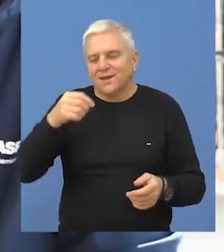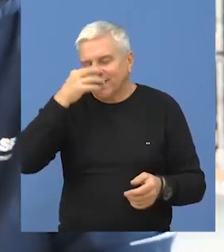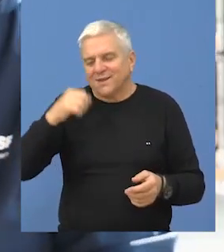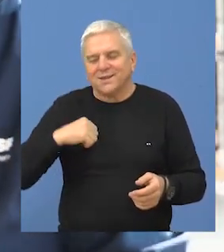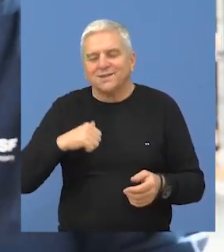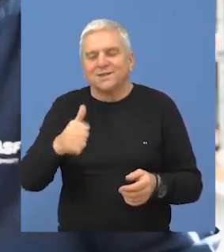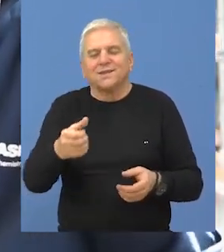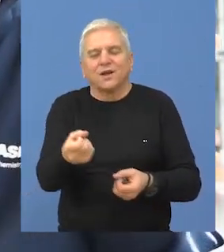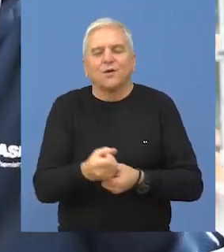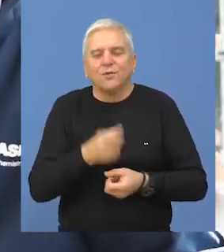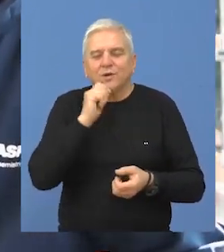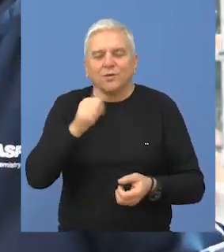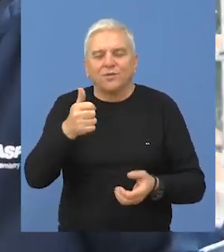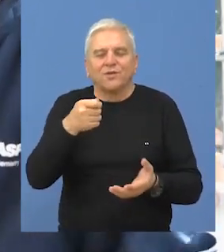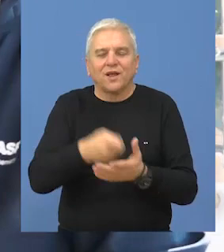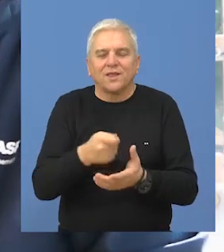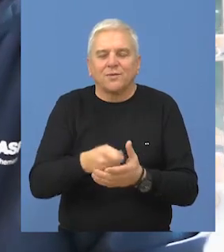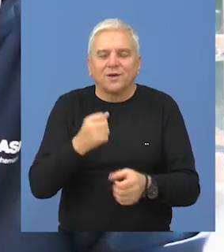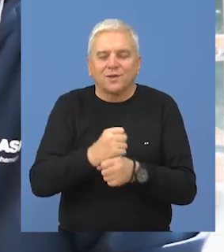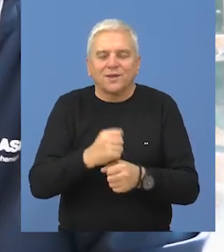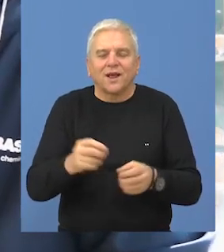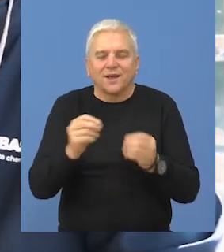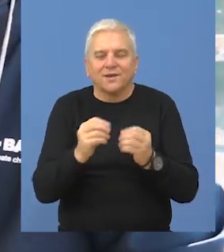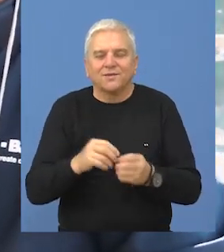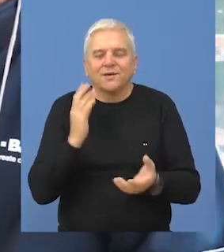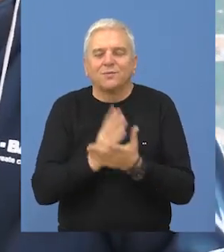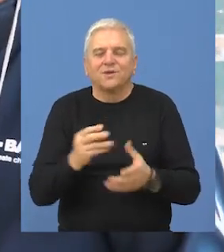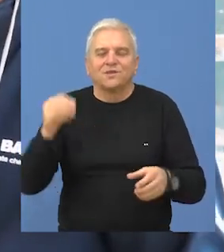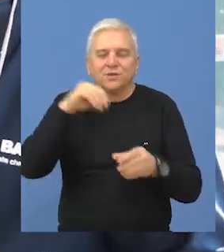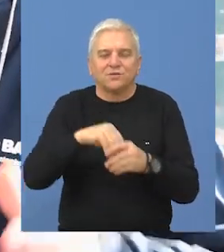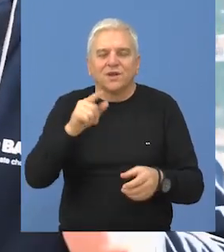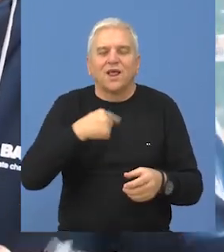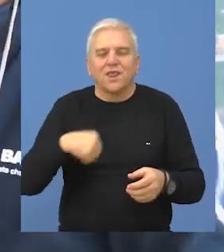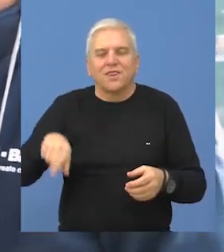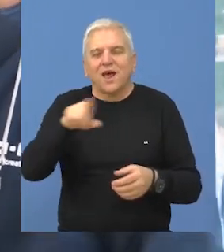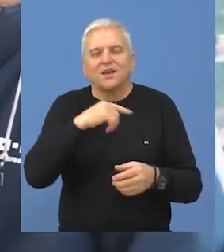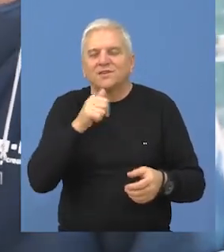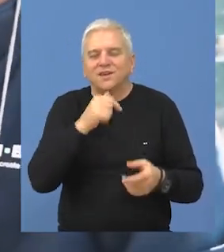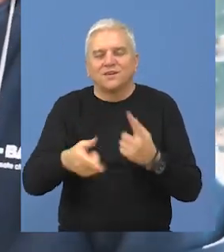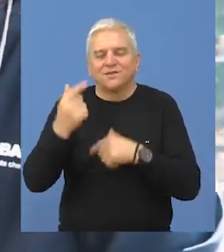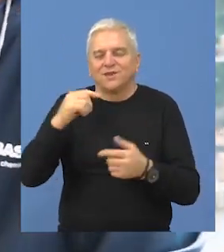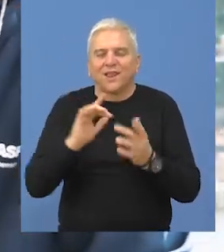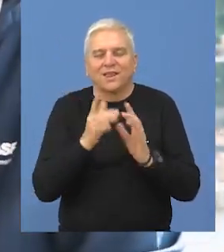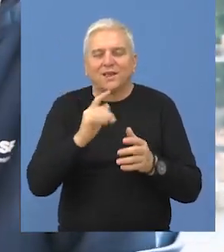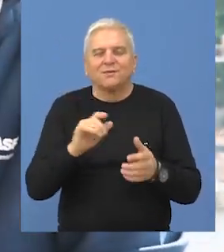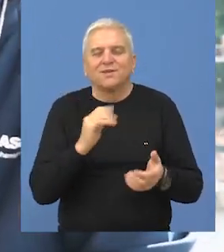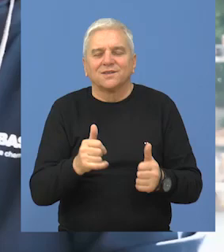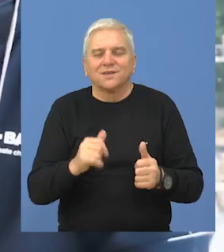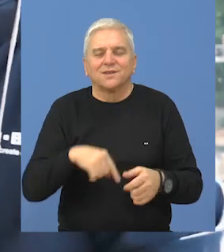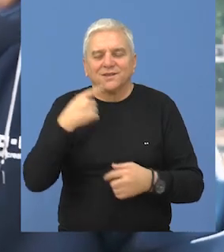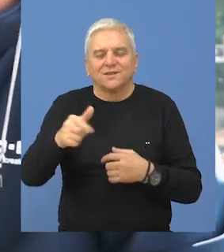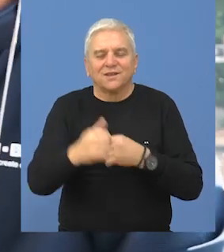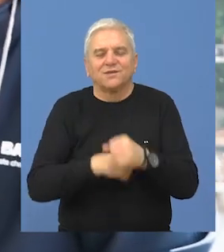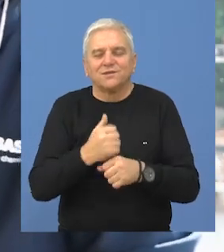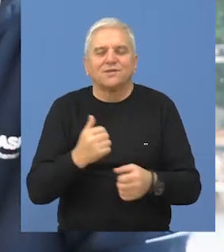je zanimljivo, ta kobasica koja se prva napravi, ona će biti učesnik te naše tradicionalne već sada, koja će biti po redu